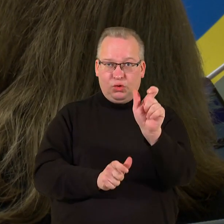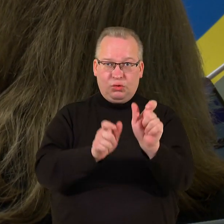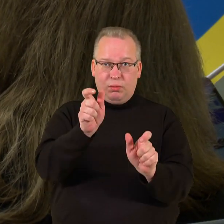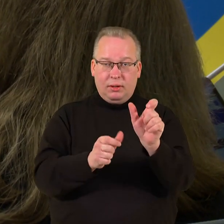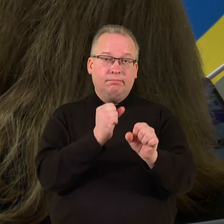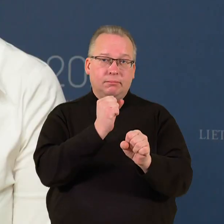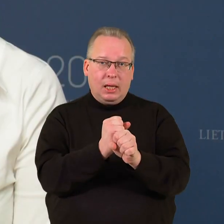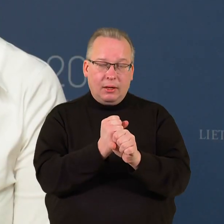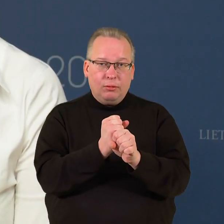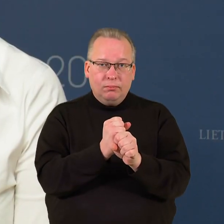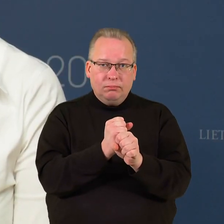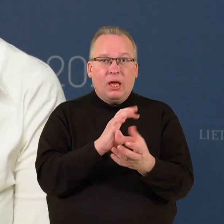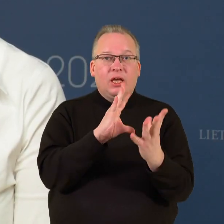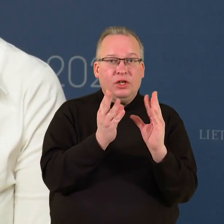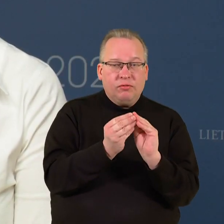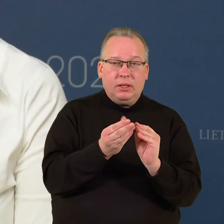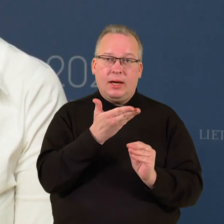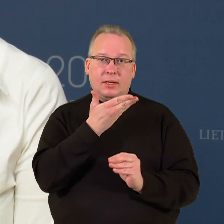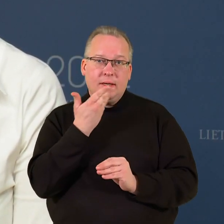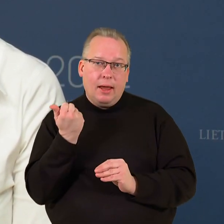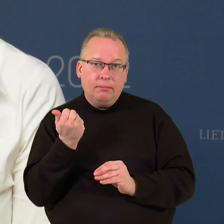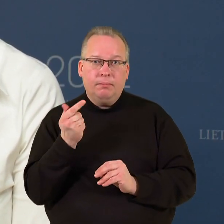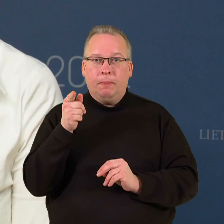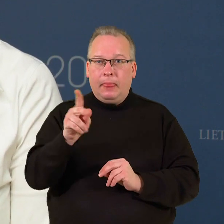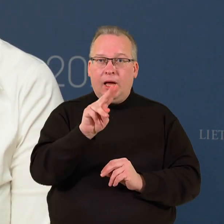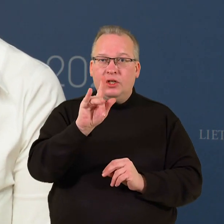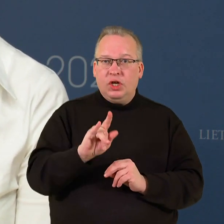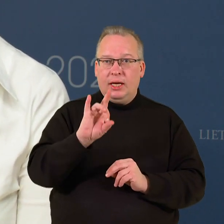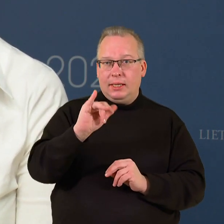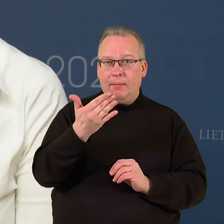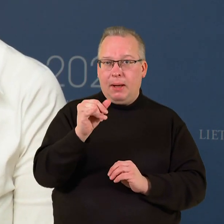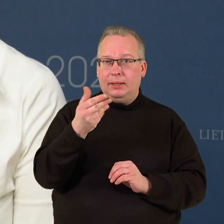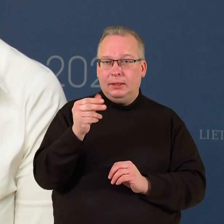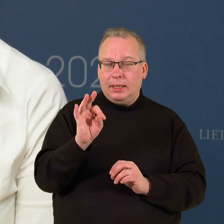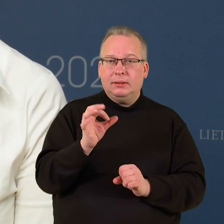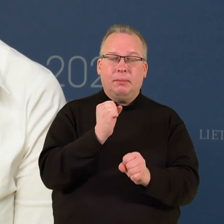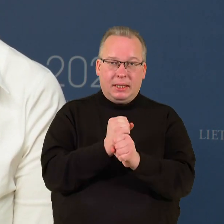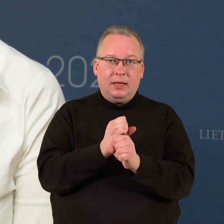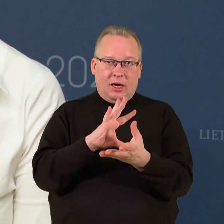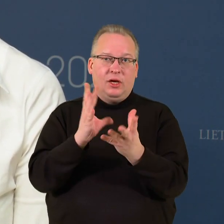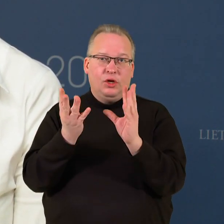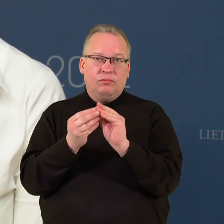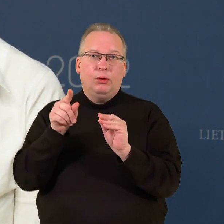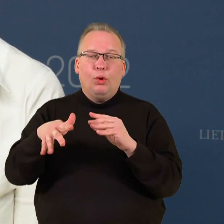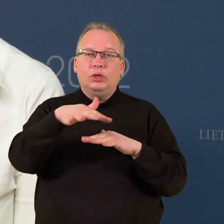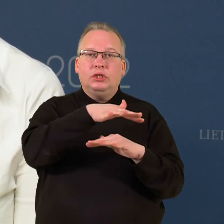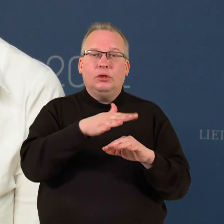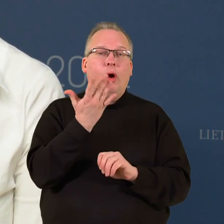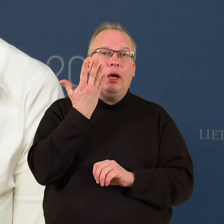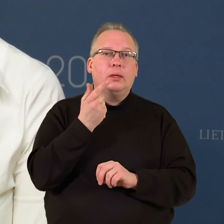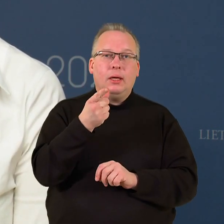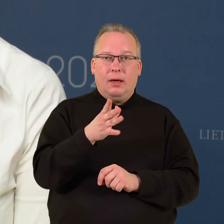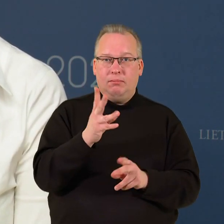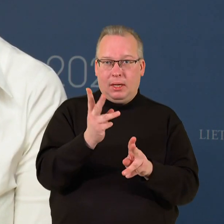daro išvadas ar ne. Tai man atrodo, kad Žygimantas padarė išvadas iš tos situacijos, kuomet jam